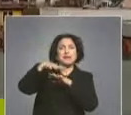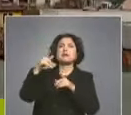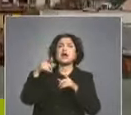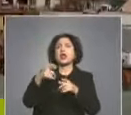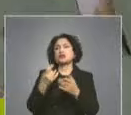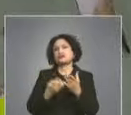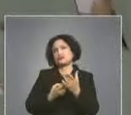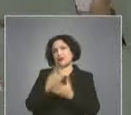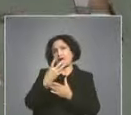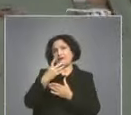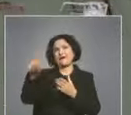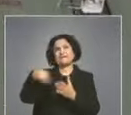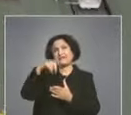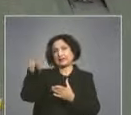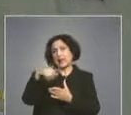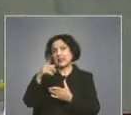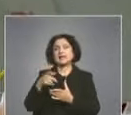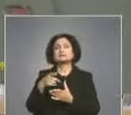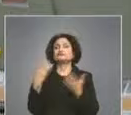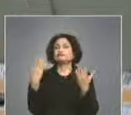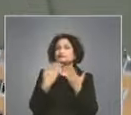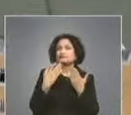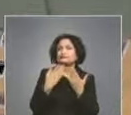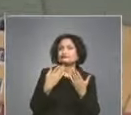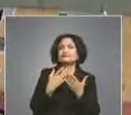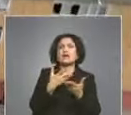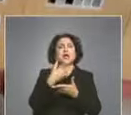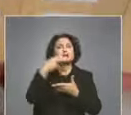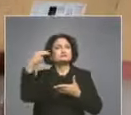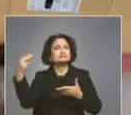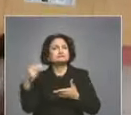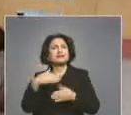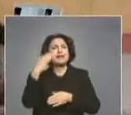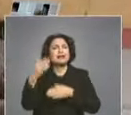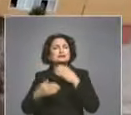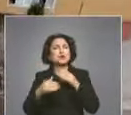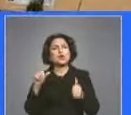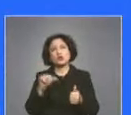нова вентилация. Одобрените учебни заведения ще станат ясни най-късно през юни.